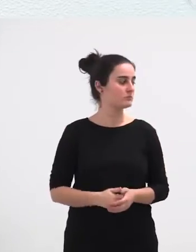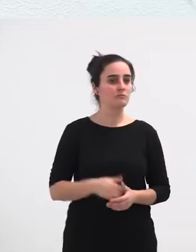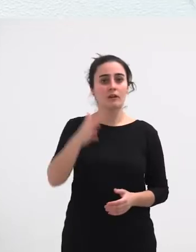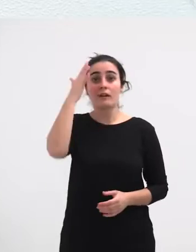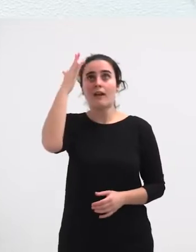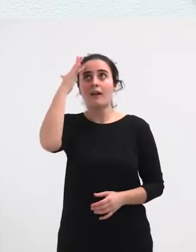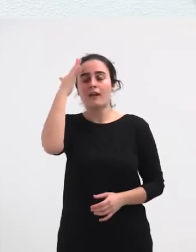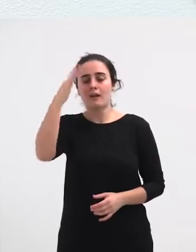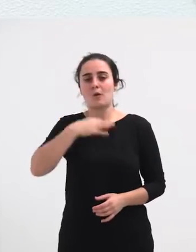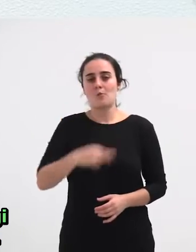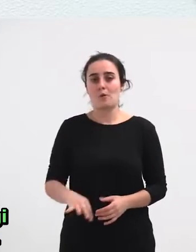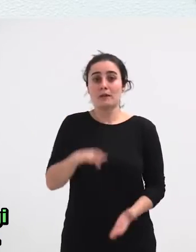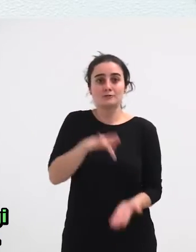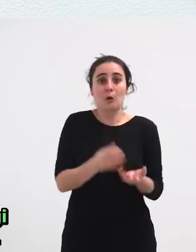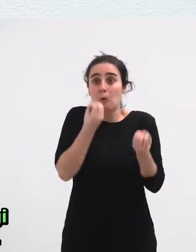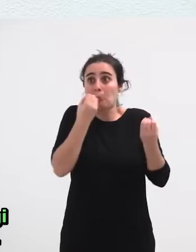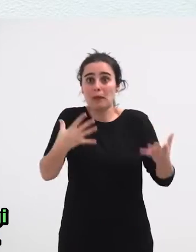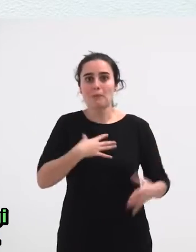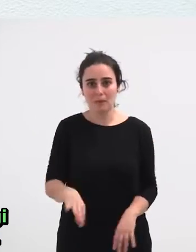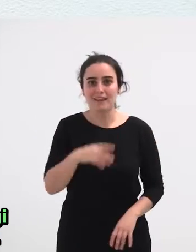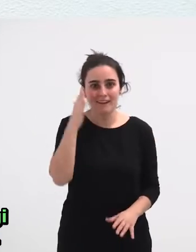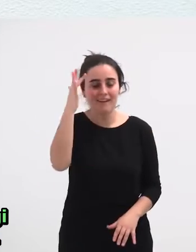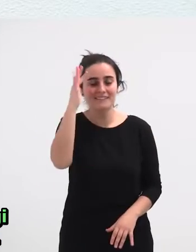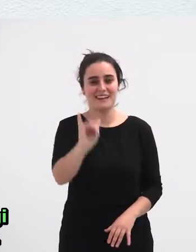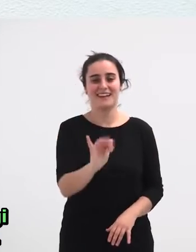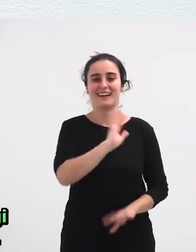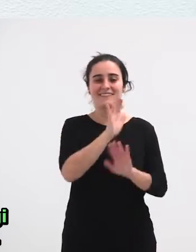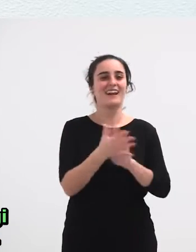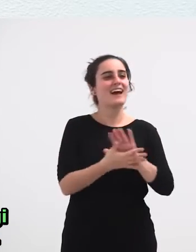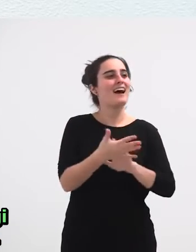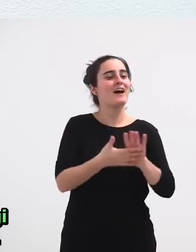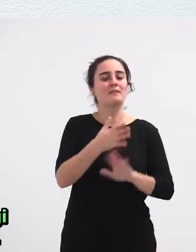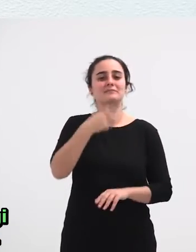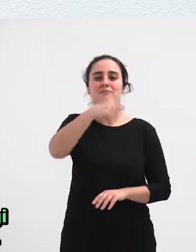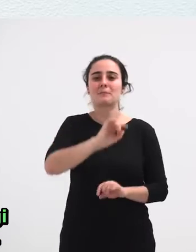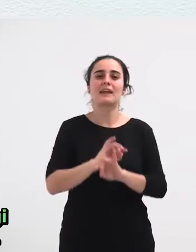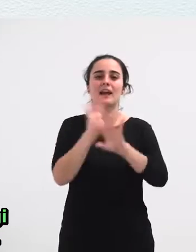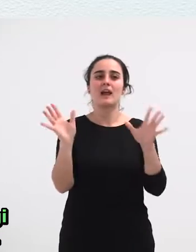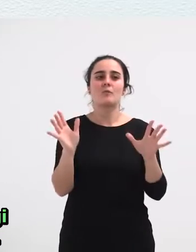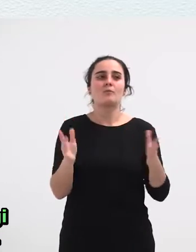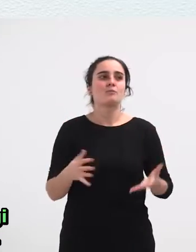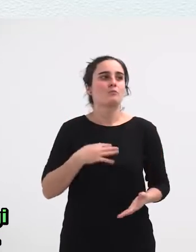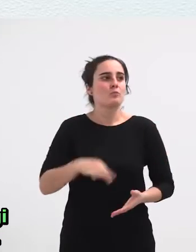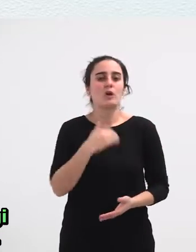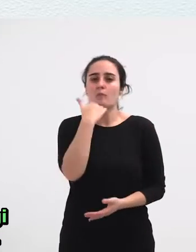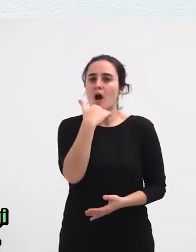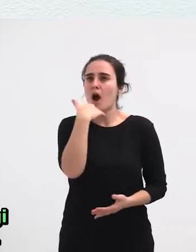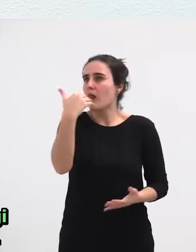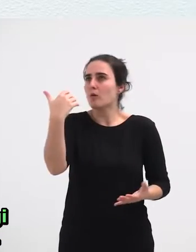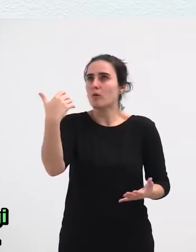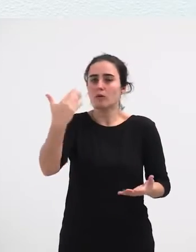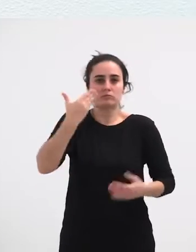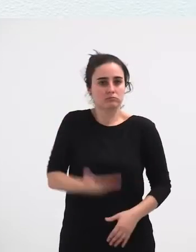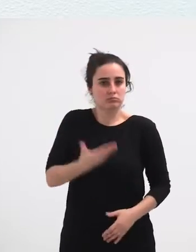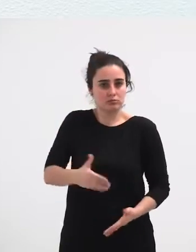Zuten Eta Gilean Un baterako Zela Gero Bitz Egiten Duzu Eta Dilek Zuten Argi Zerbait Oso Amdia Aztele